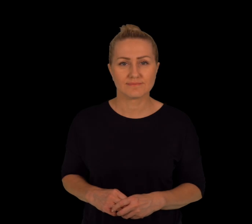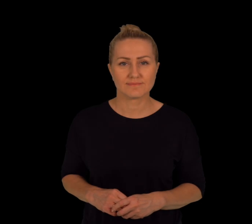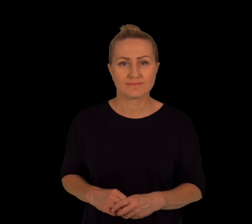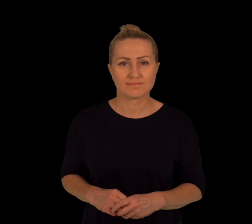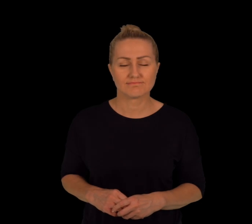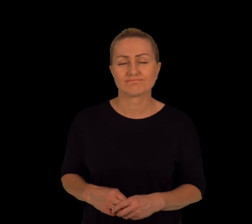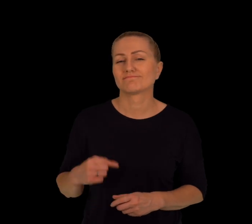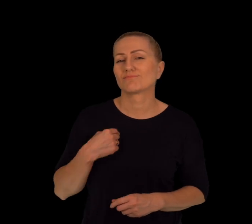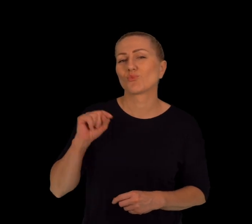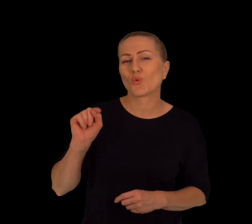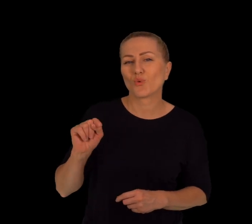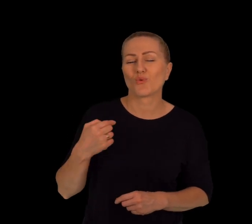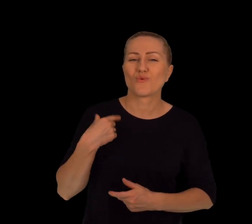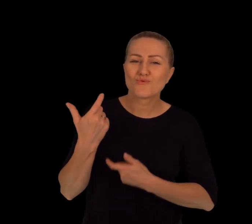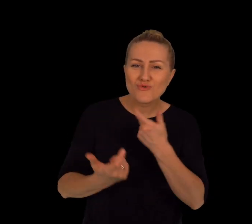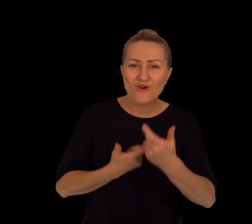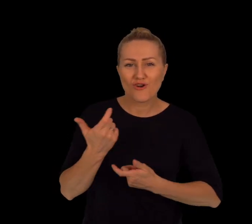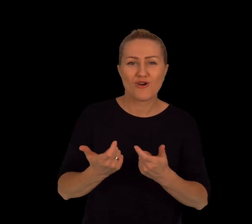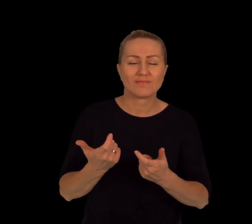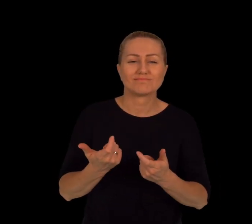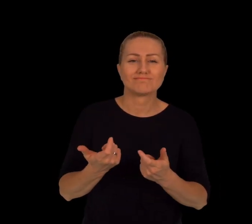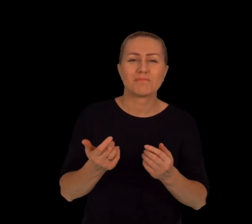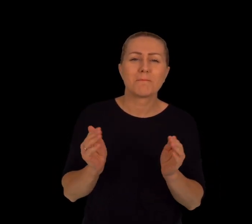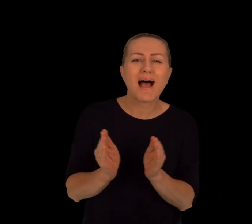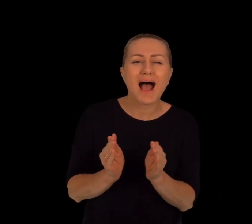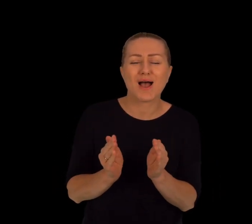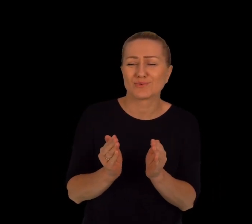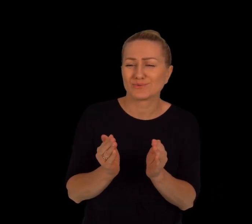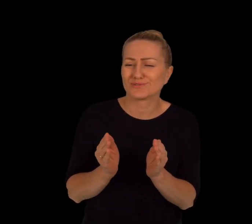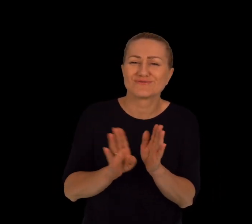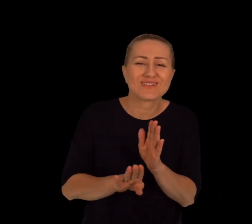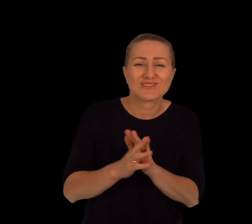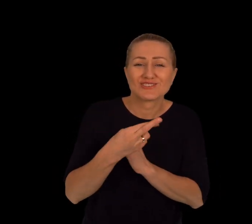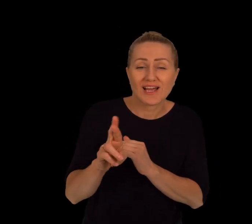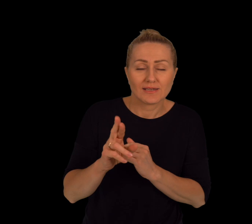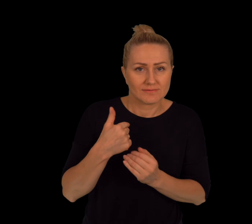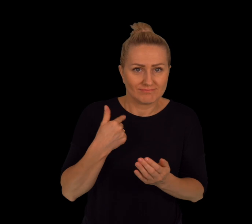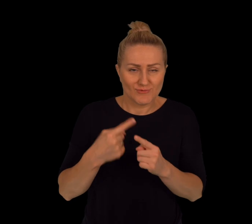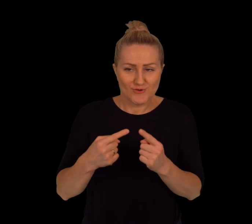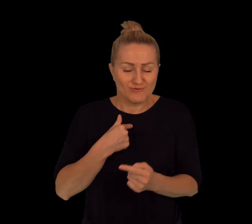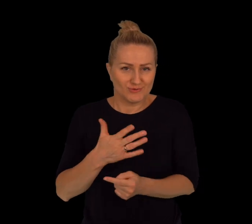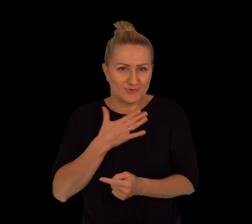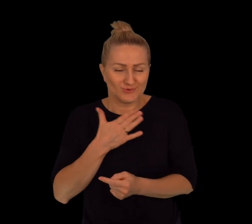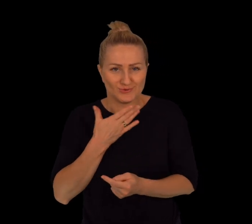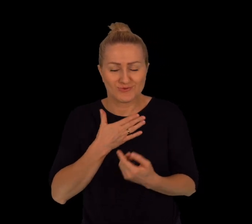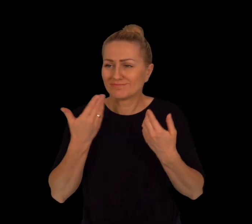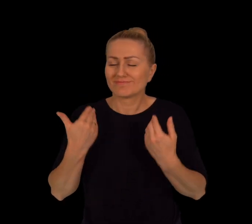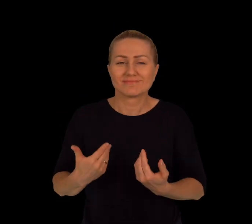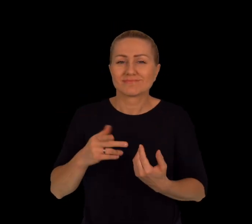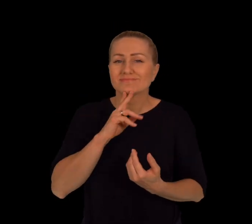Robienie takich rzeczy małych powoduje, że człowiek ma trochę poczucia, że